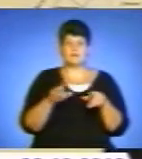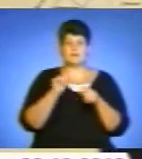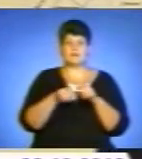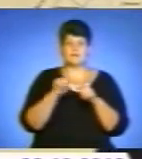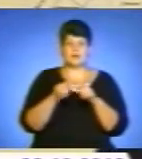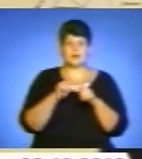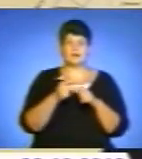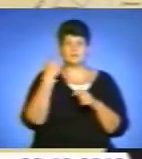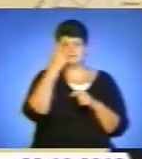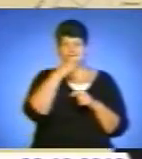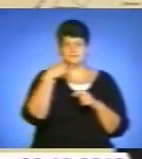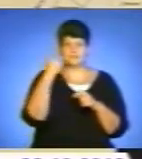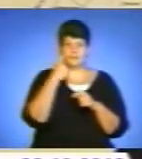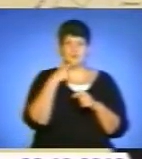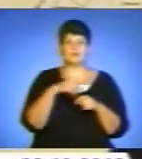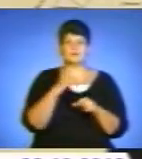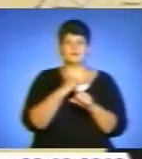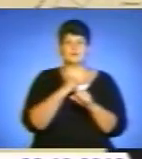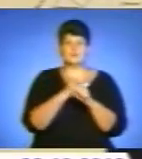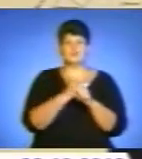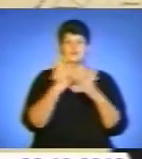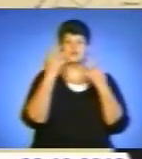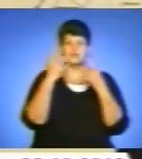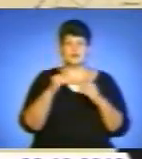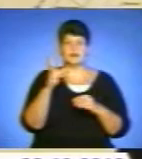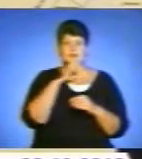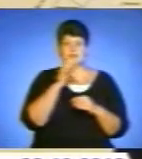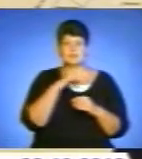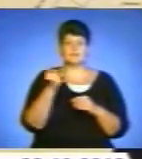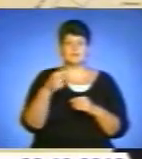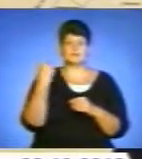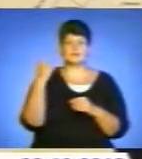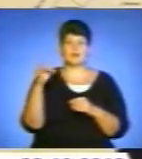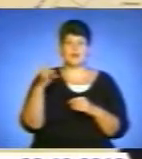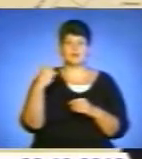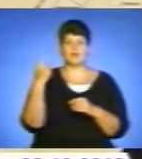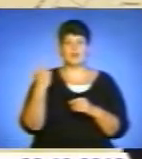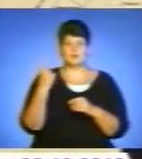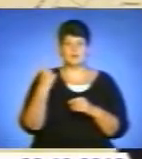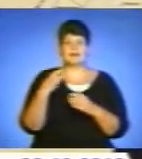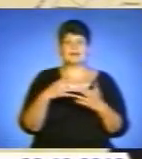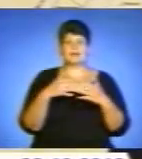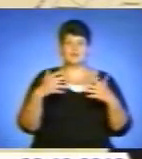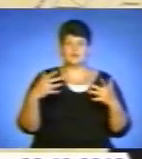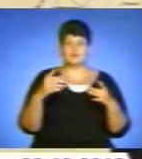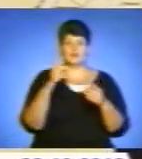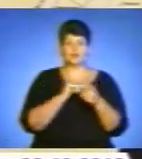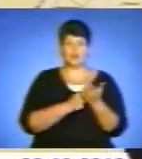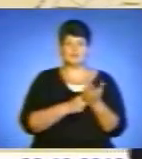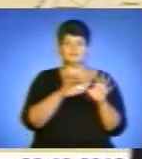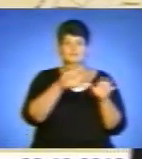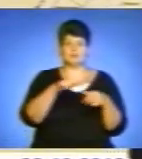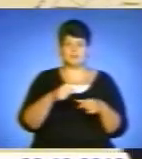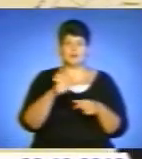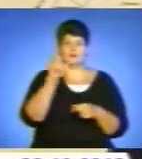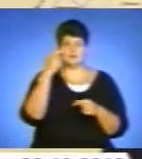даних осіб до скоєння подібних злочинів на території як Тернопільського району, так і області. Речові докази усі вилучені. Дані